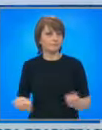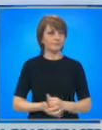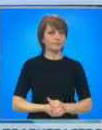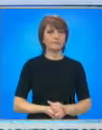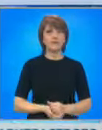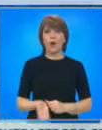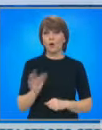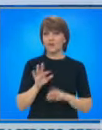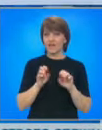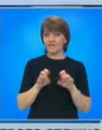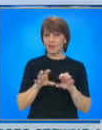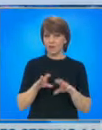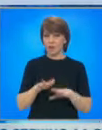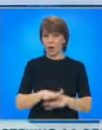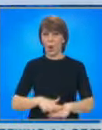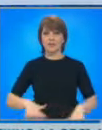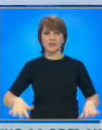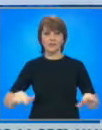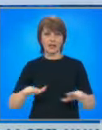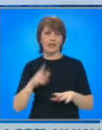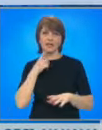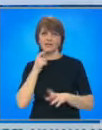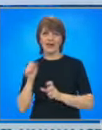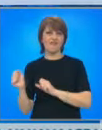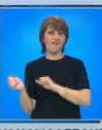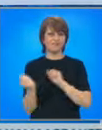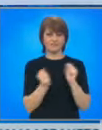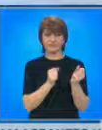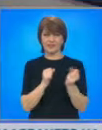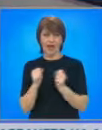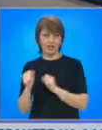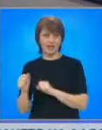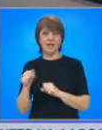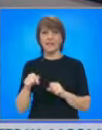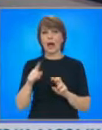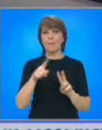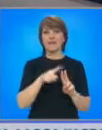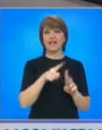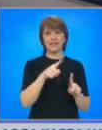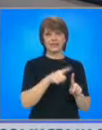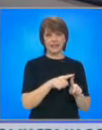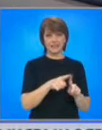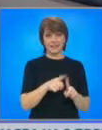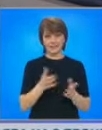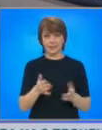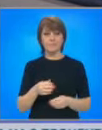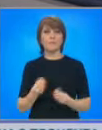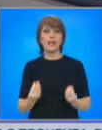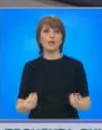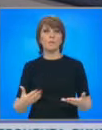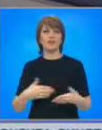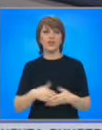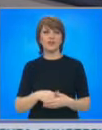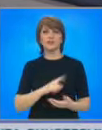С още информация сега за ветровитата обстановка в страната. В студиото е Павлета Терзийска. Здравей! Добър вечер!